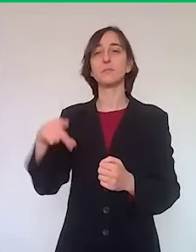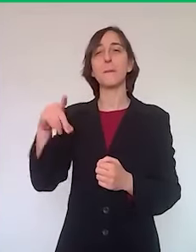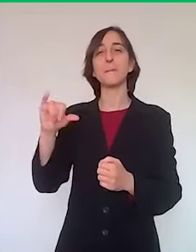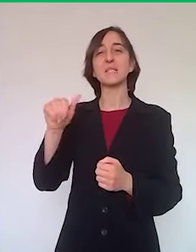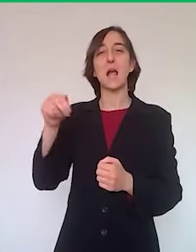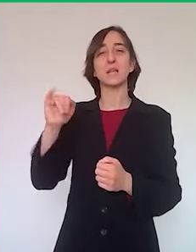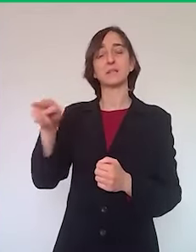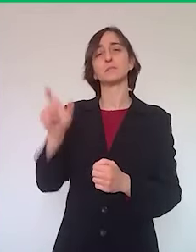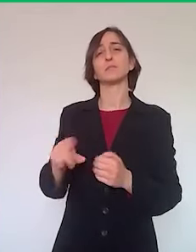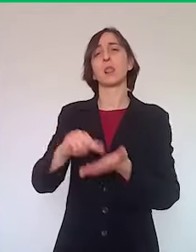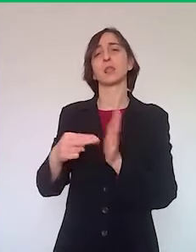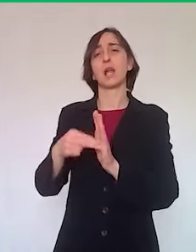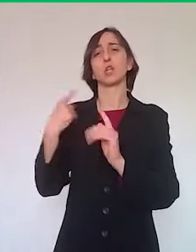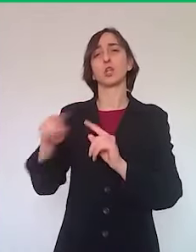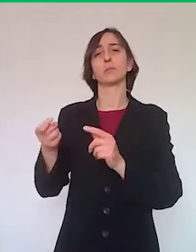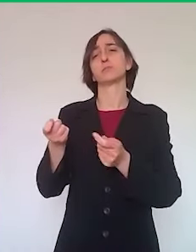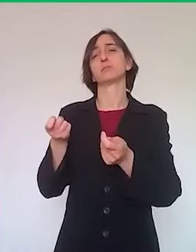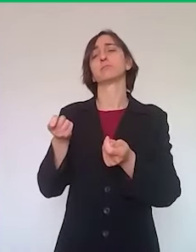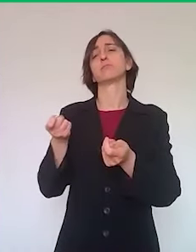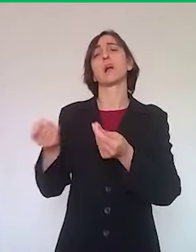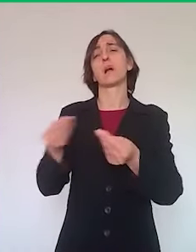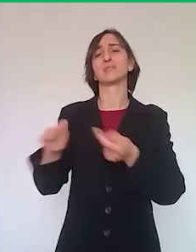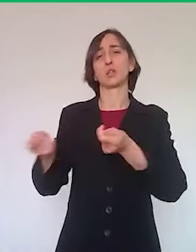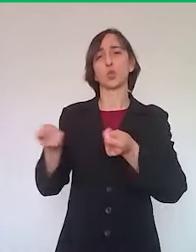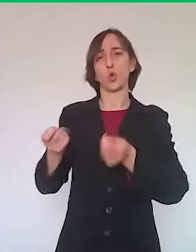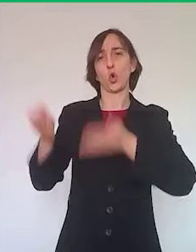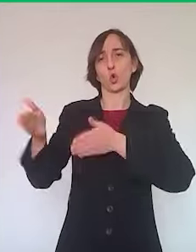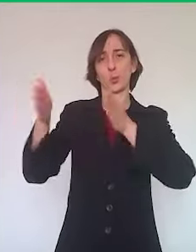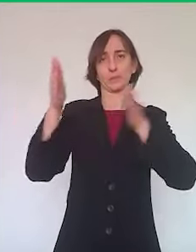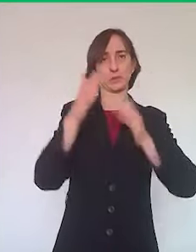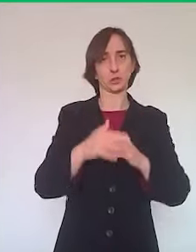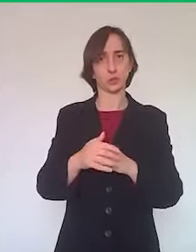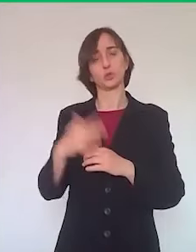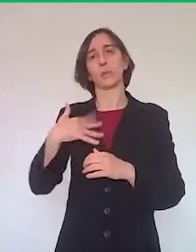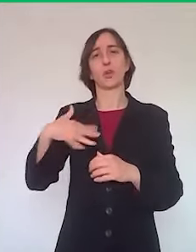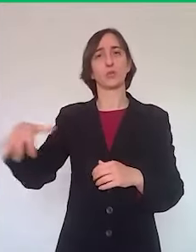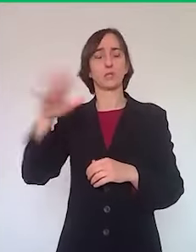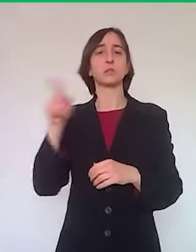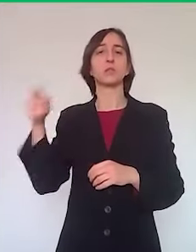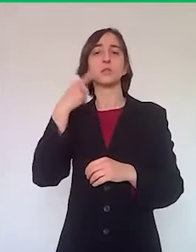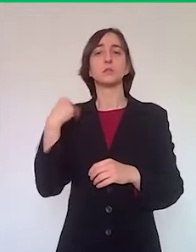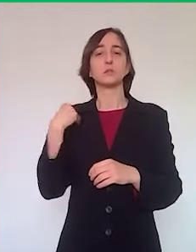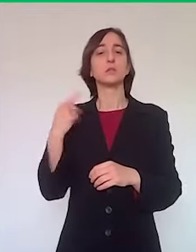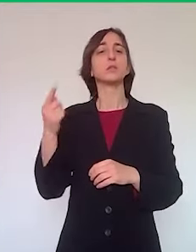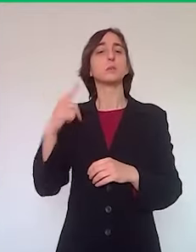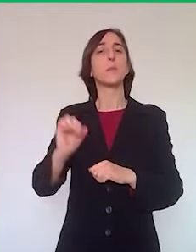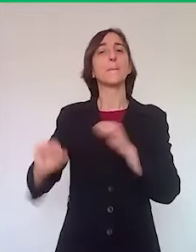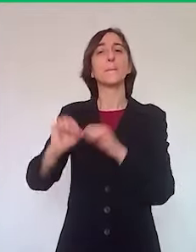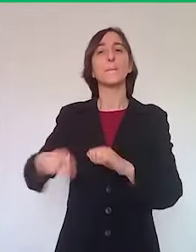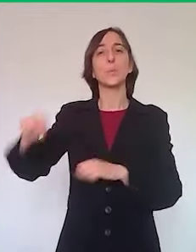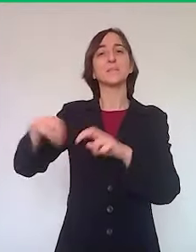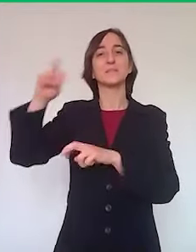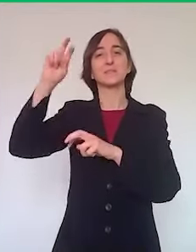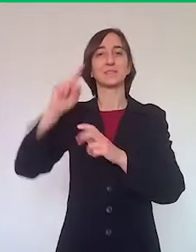ci chiede se l'attività di pulizia delle parti condominiali è consentita. La domanda è pertinente perché siamo a